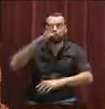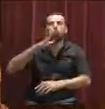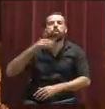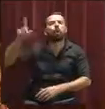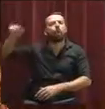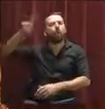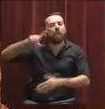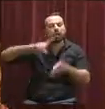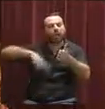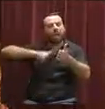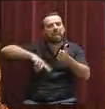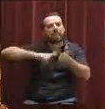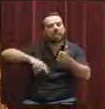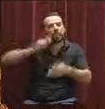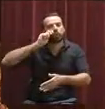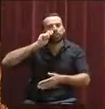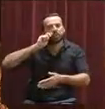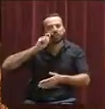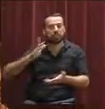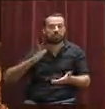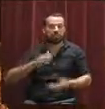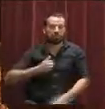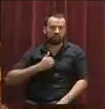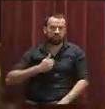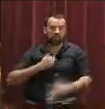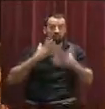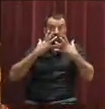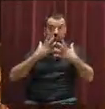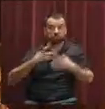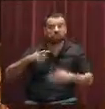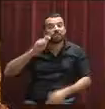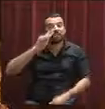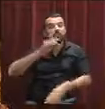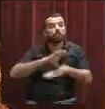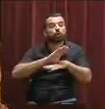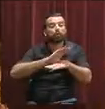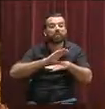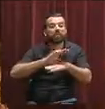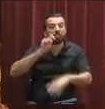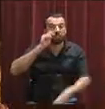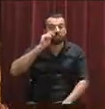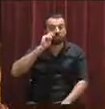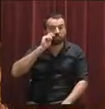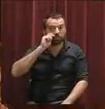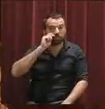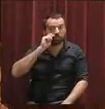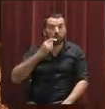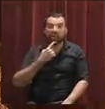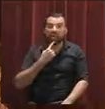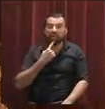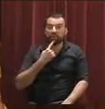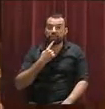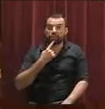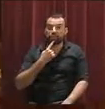turístics a plurifamiliars. Mentre que des de la Conselleria de Turisme es diu que no es poden sancionar uns fets passats sobre els quals no hi ha